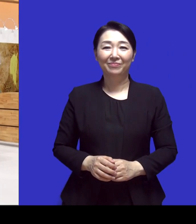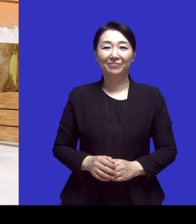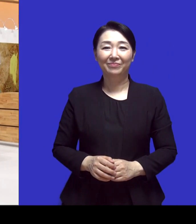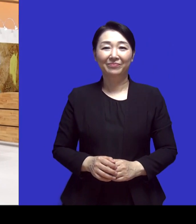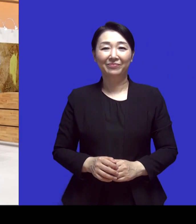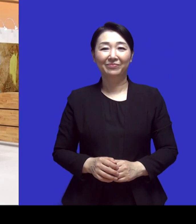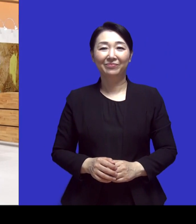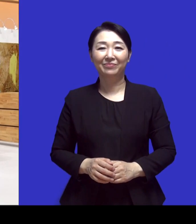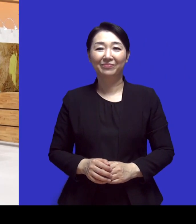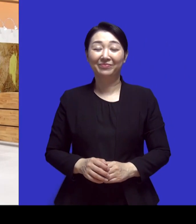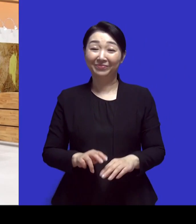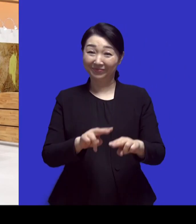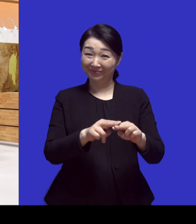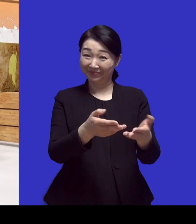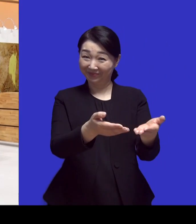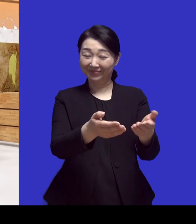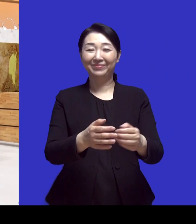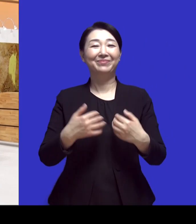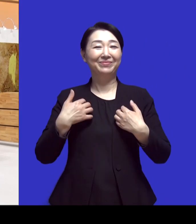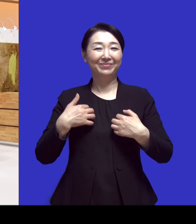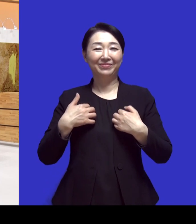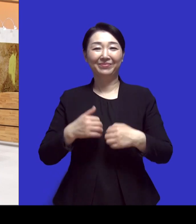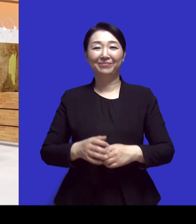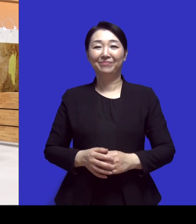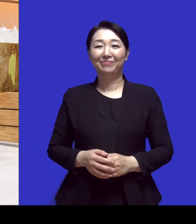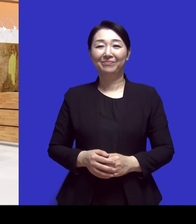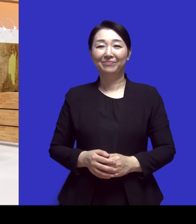여기 앉으십시오 반갑습니다